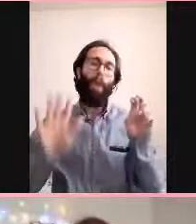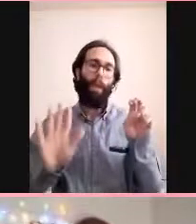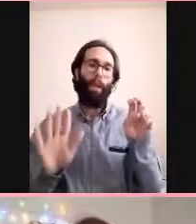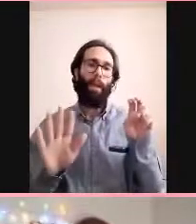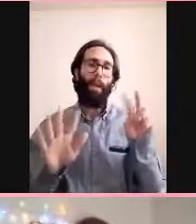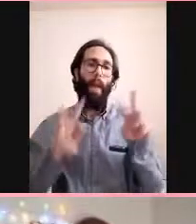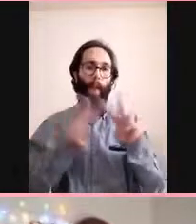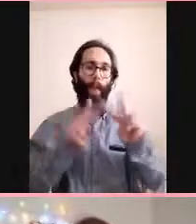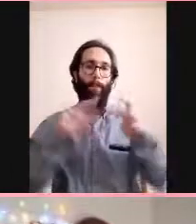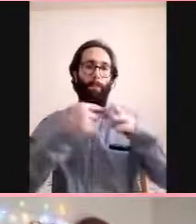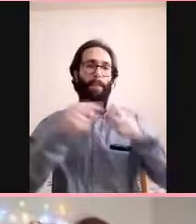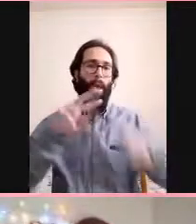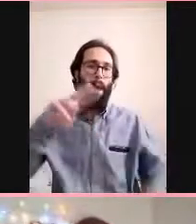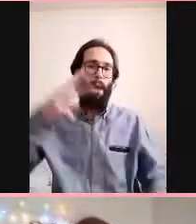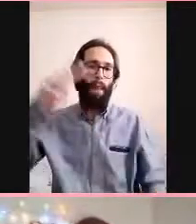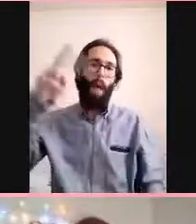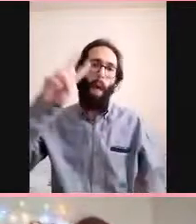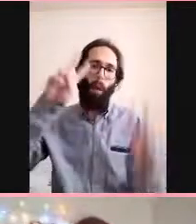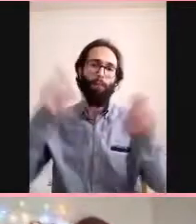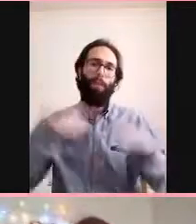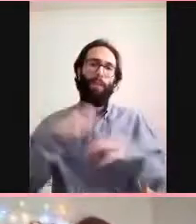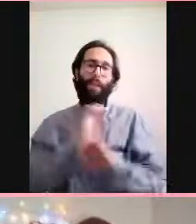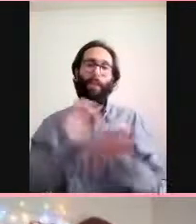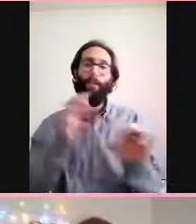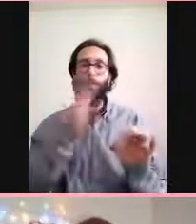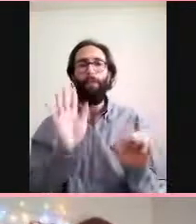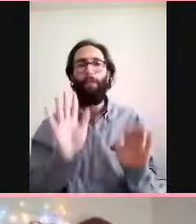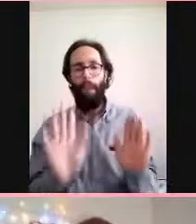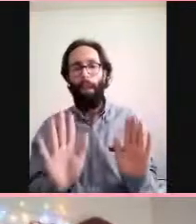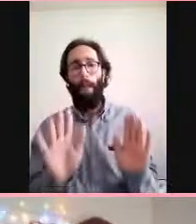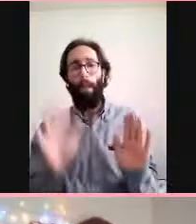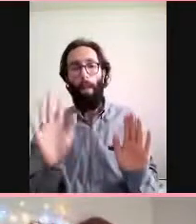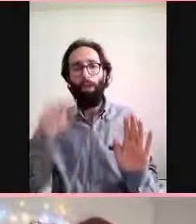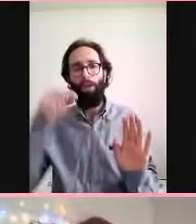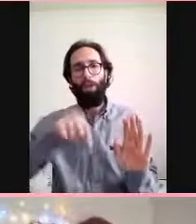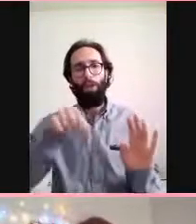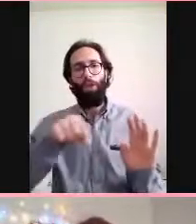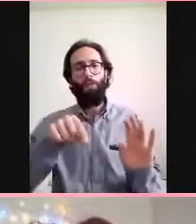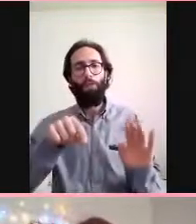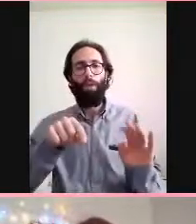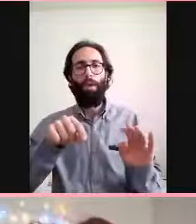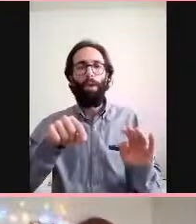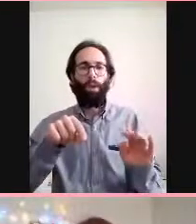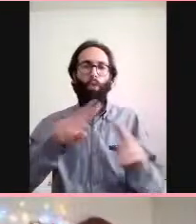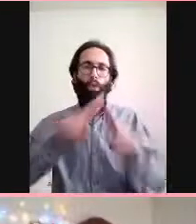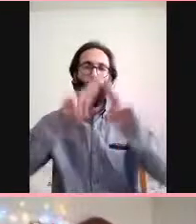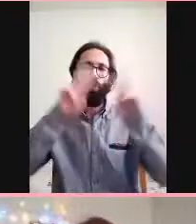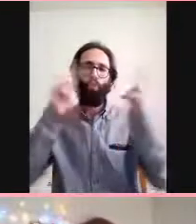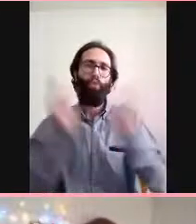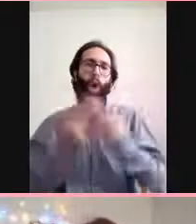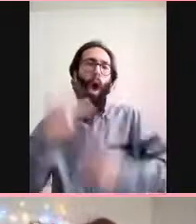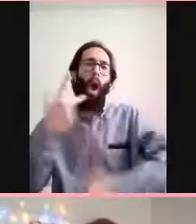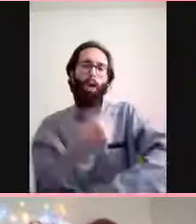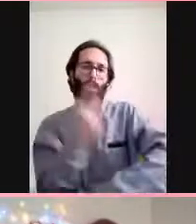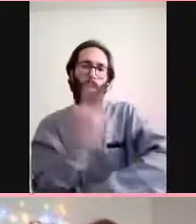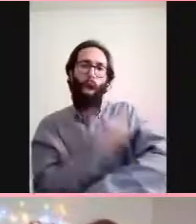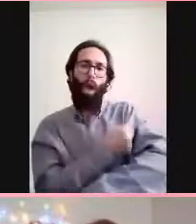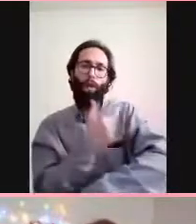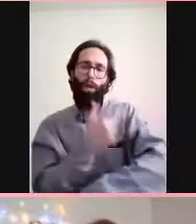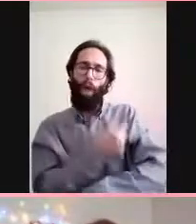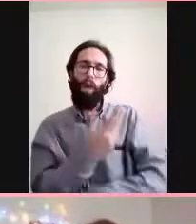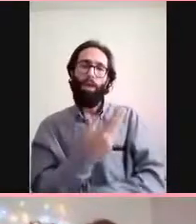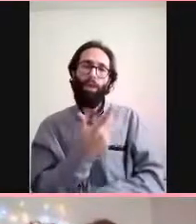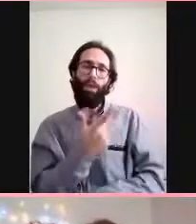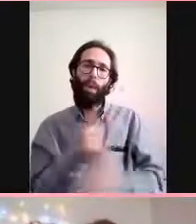ya etkili diye düşünülüyor zaten şu an Avrupa'da onlar yapılıyor Avrupa'da sadece mRNA